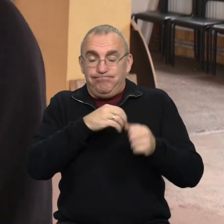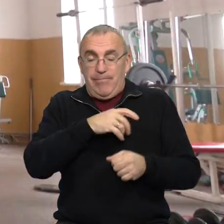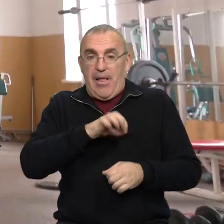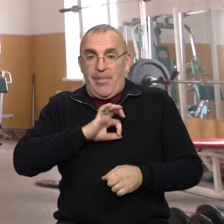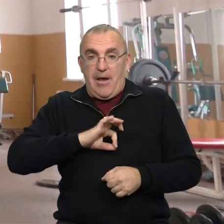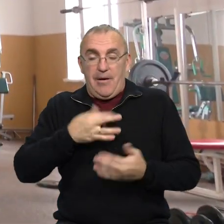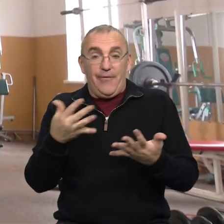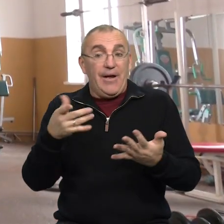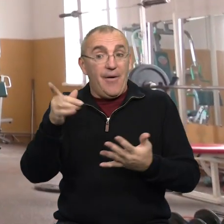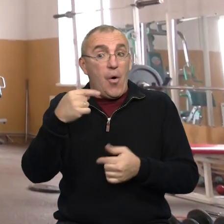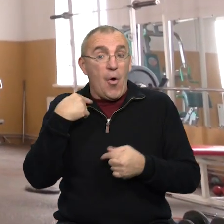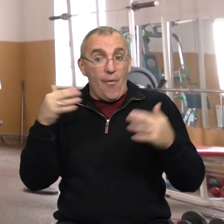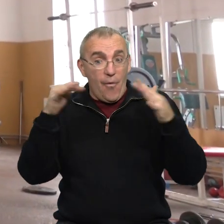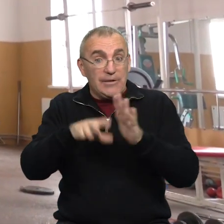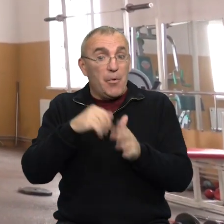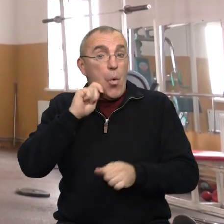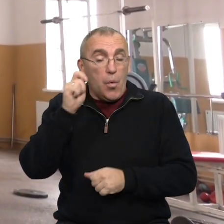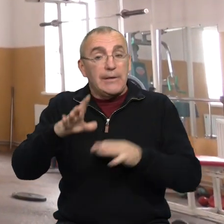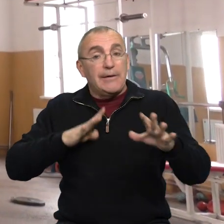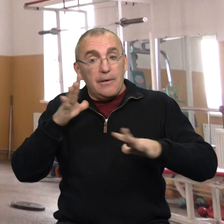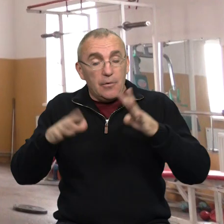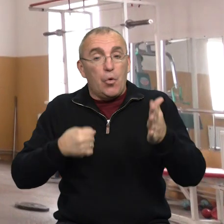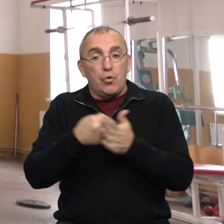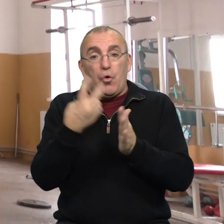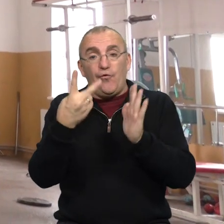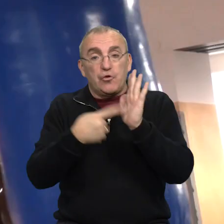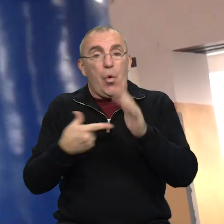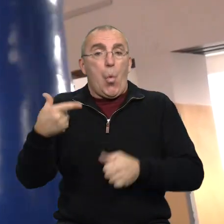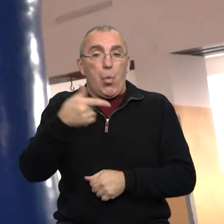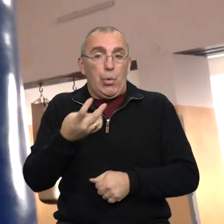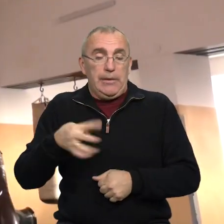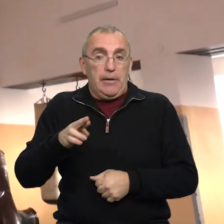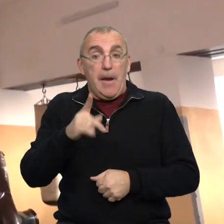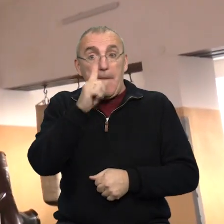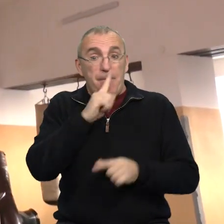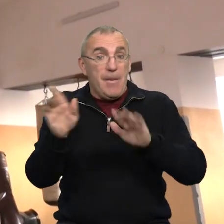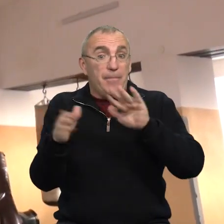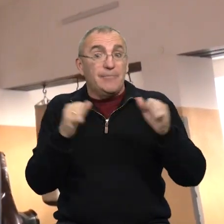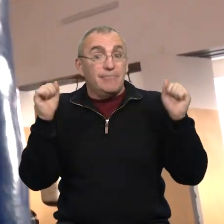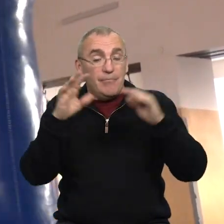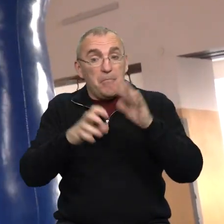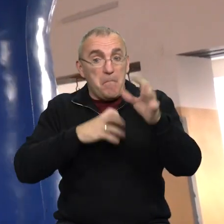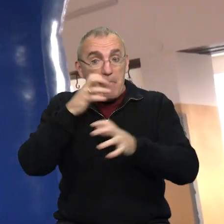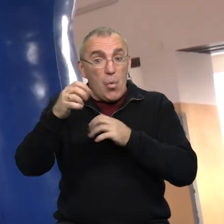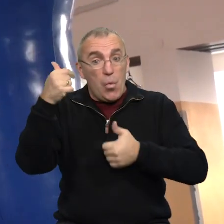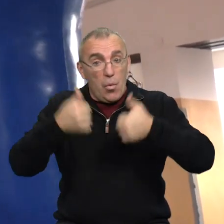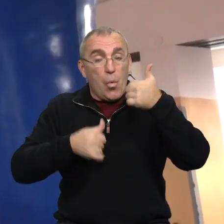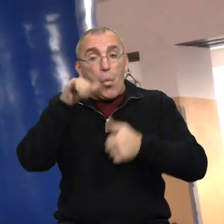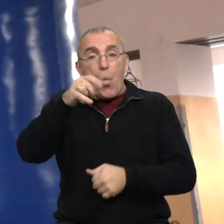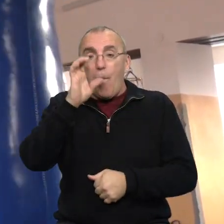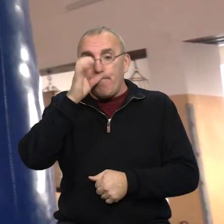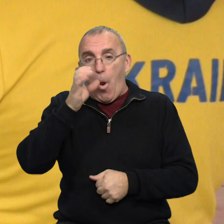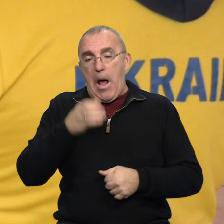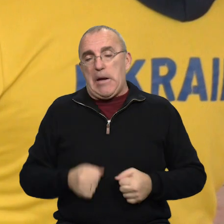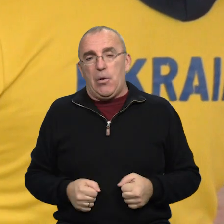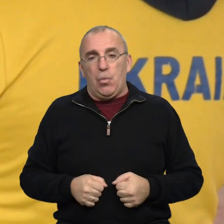нагород. У Тисовці кропивничани у складі збірної України тренуватимуться до 26 грудня. За місяць після збору поїдуть на міжнародний турнір у